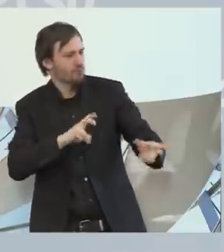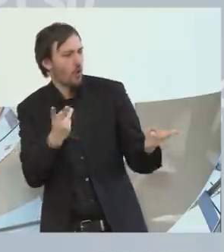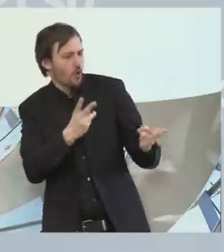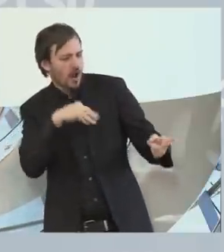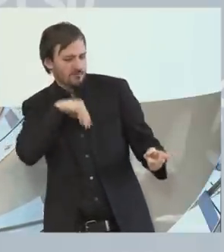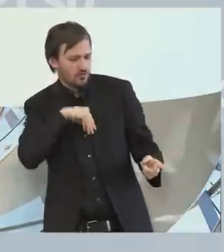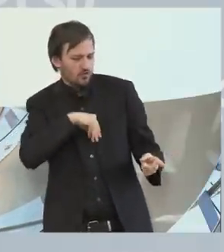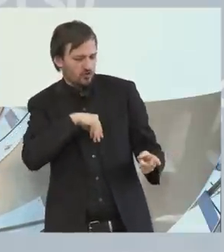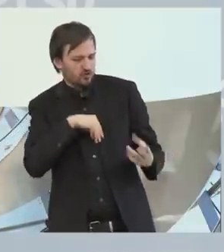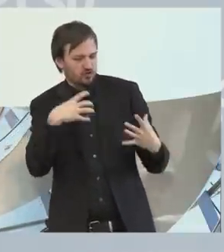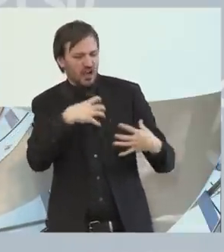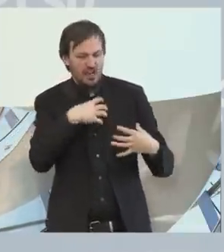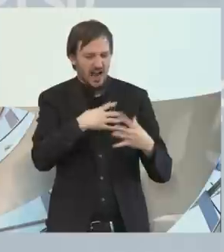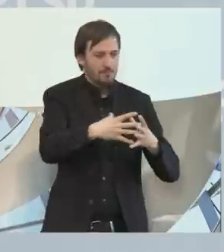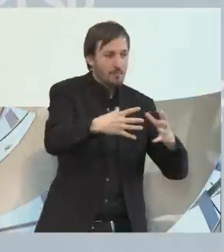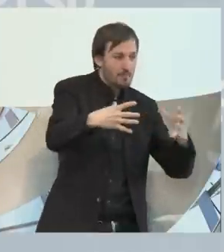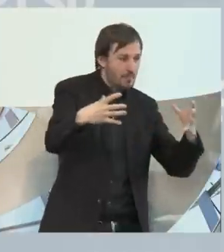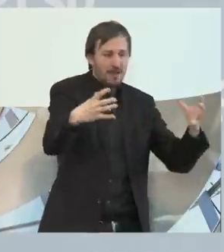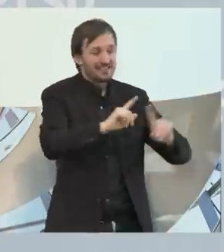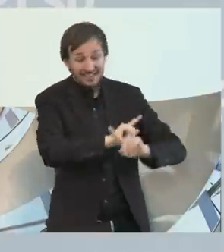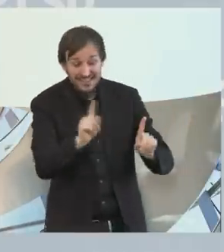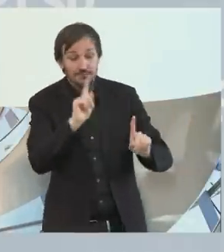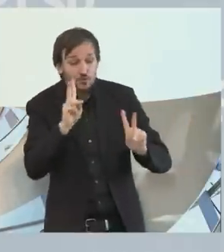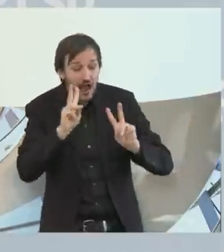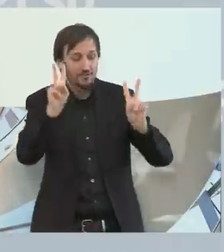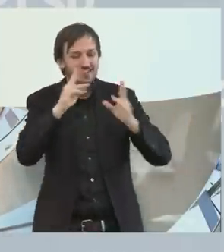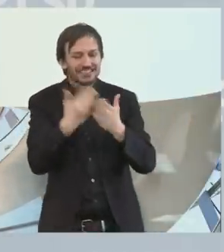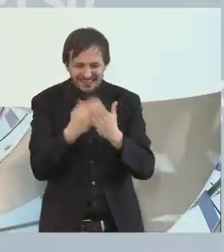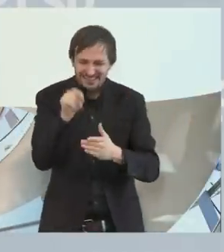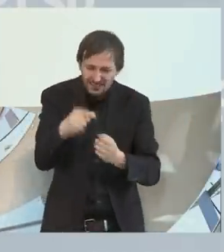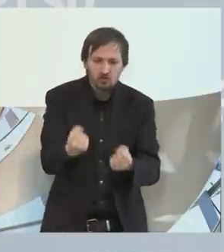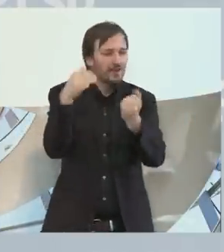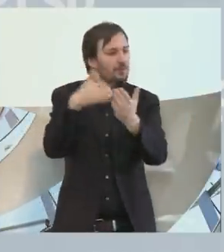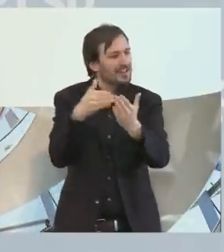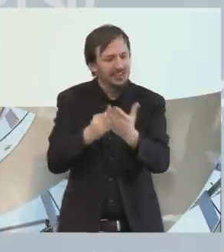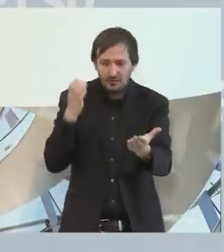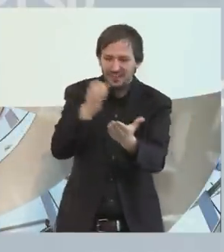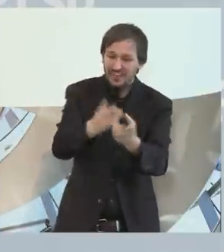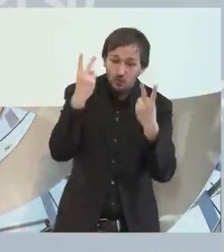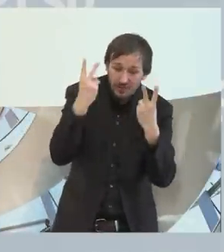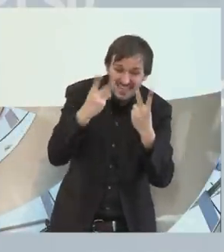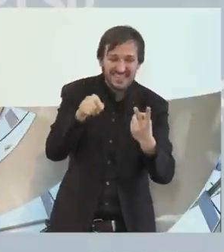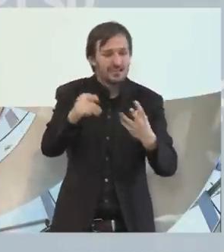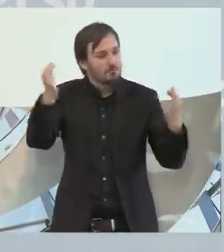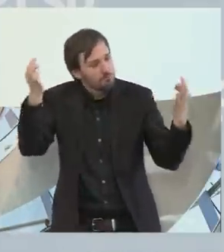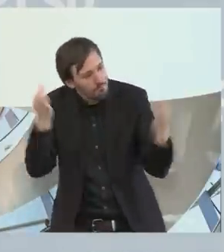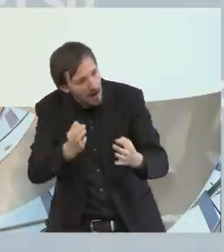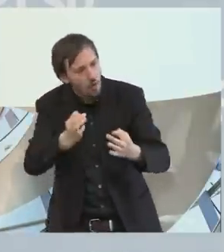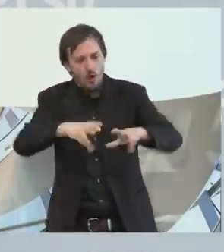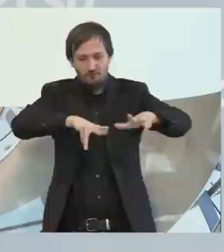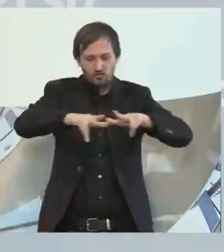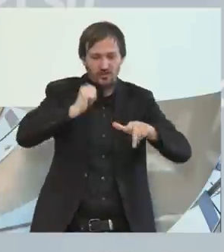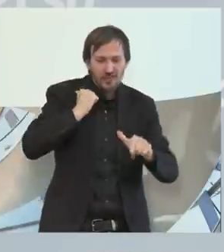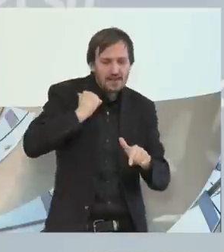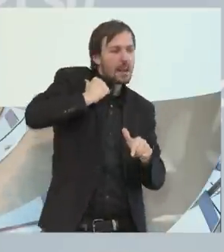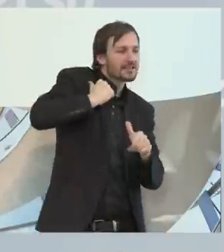Erkrankung die Alternative ist. Dafür sind Schwerbehindertenvertretungen enorm wichtig. Sie sind eine Entlastung der Wirtschaft und